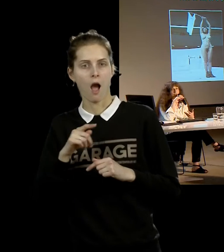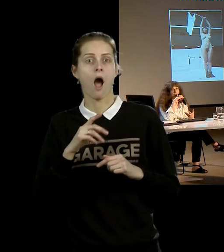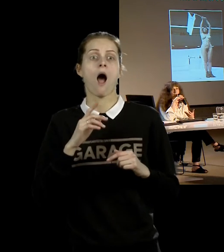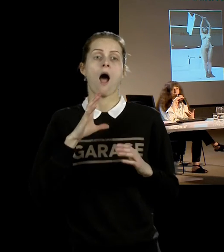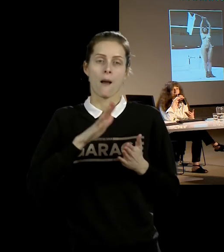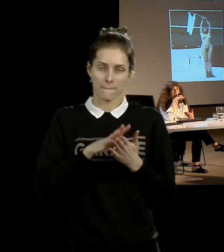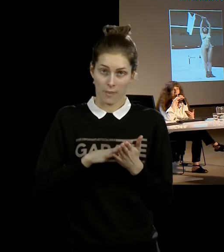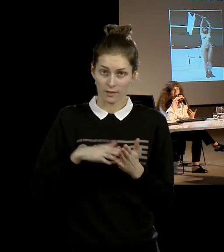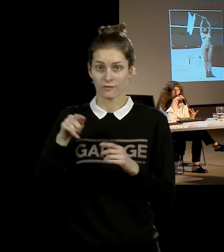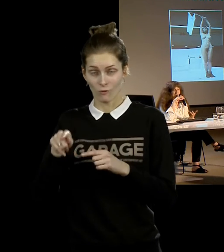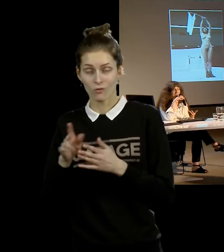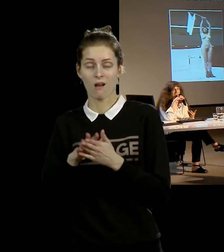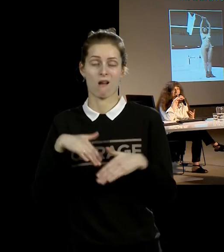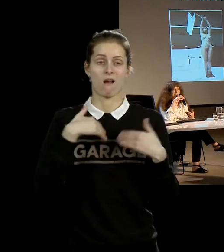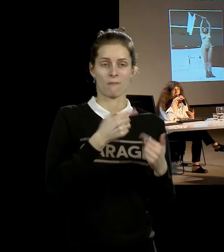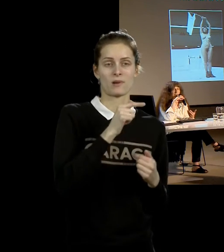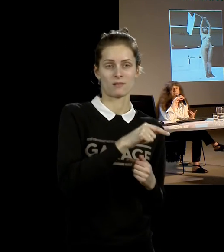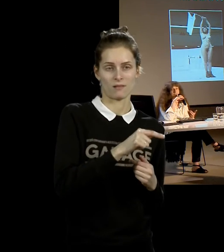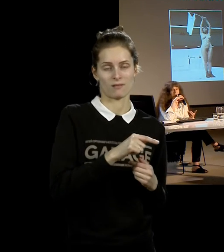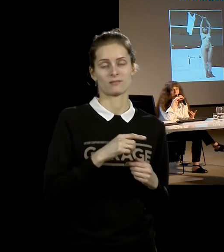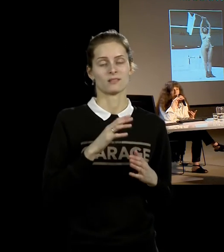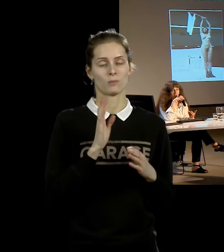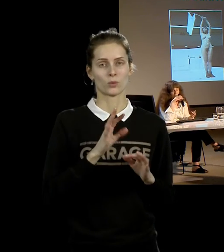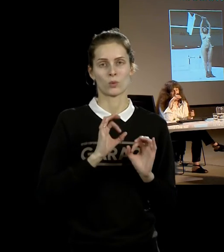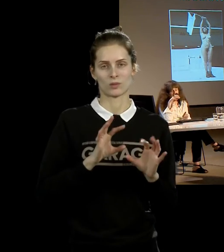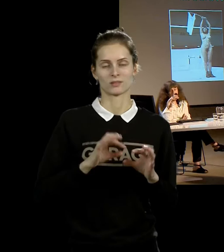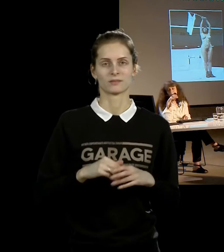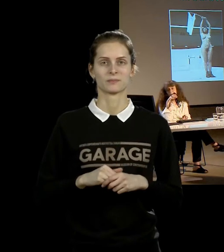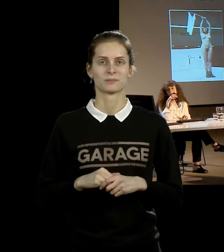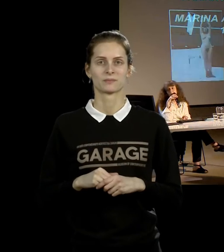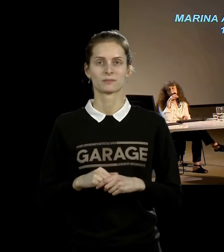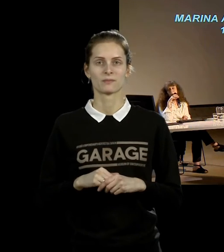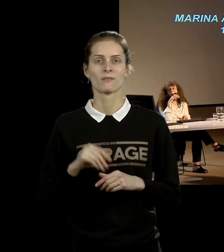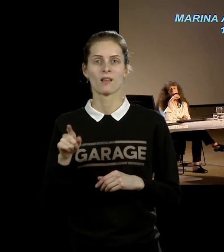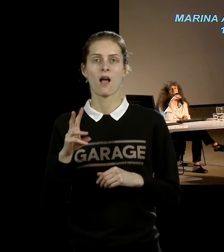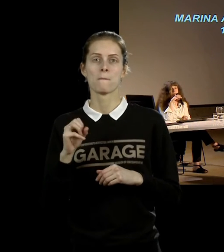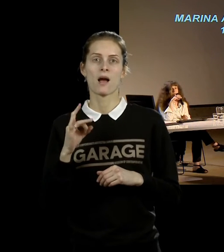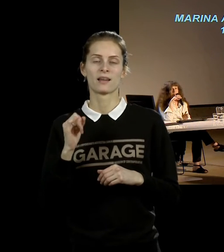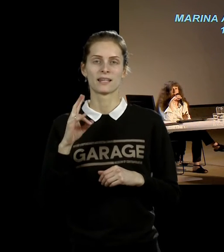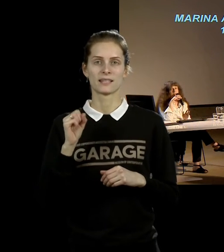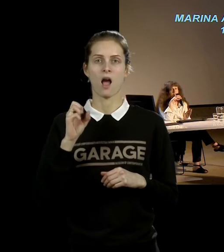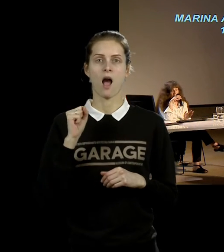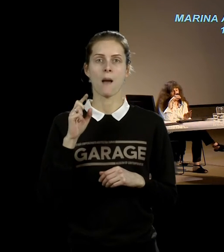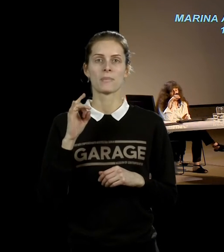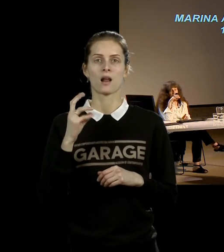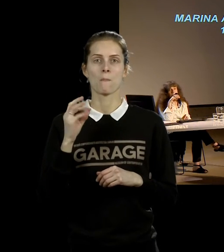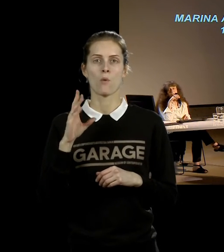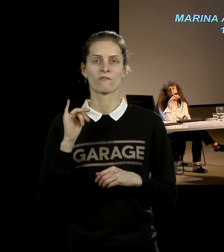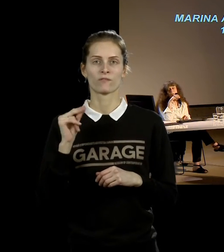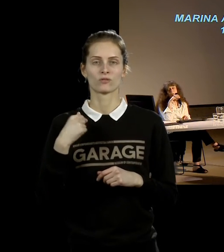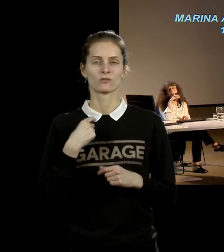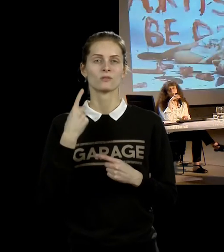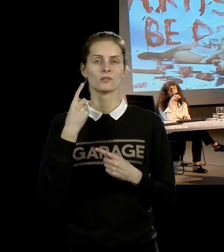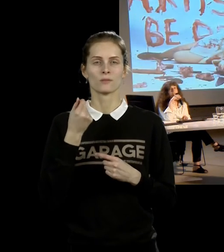точкой для многих акций и проектов Марина Абрамовича. Ну, про Марину Абрамовича, я думаю, напомню ее